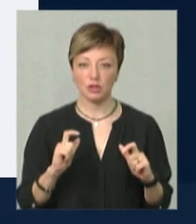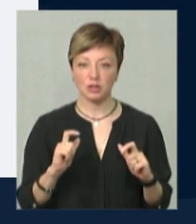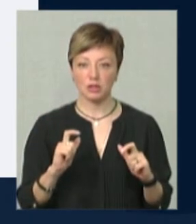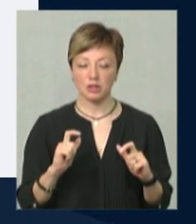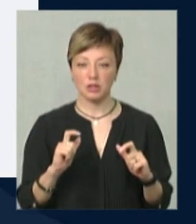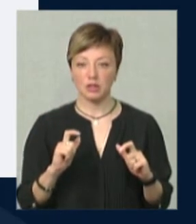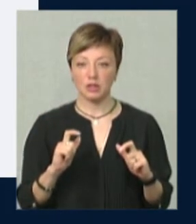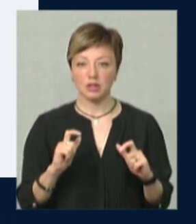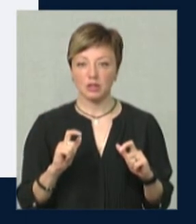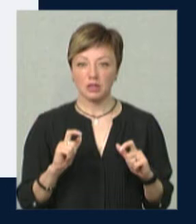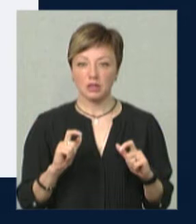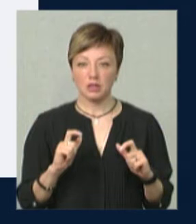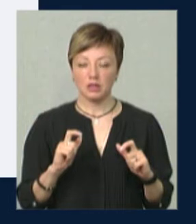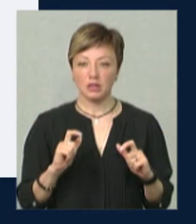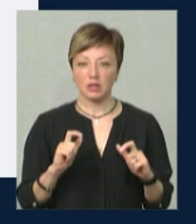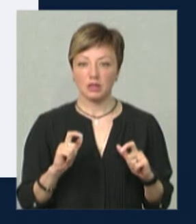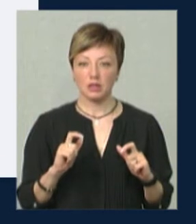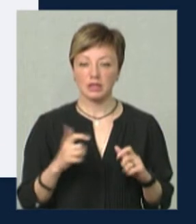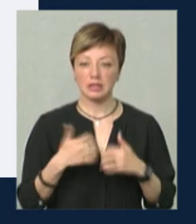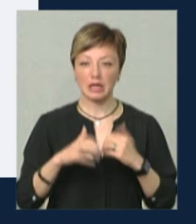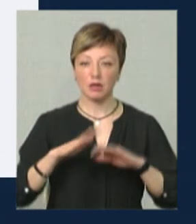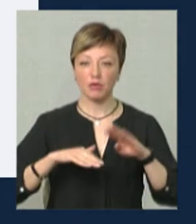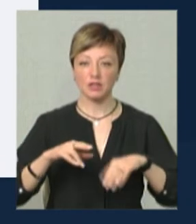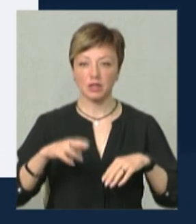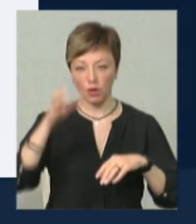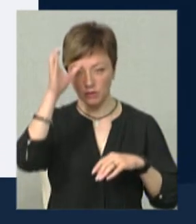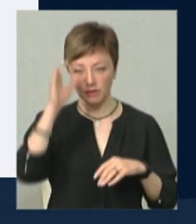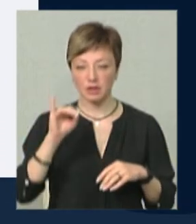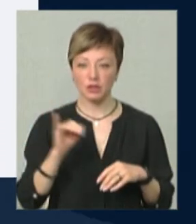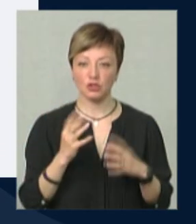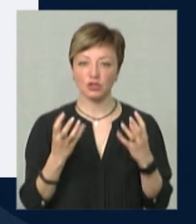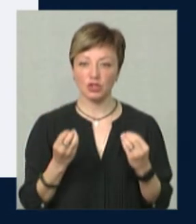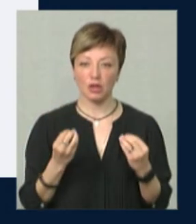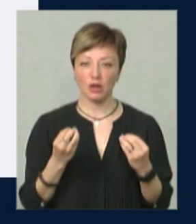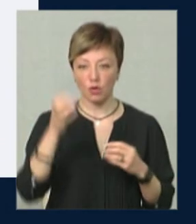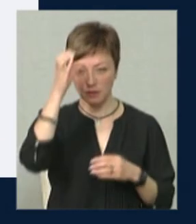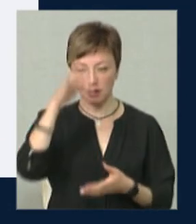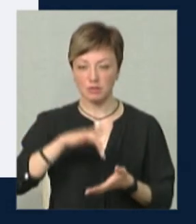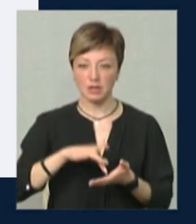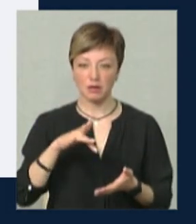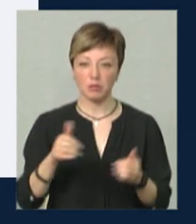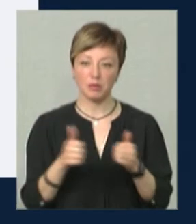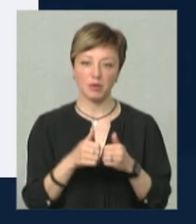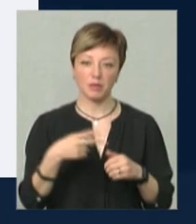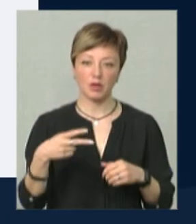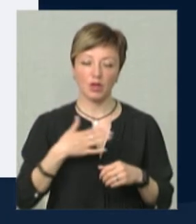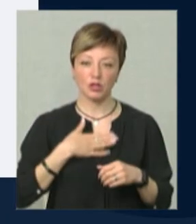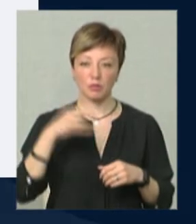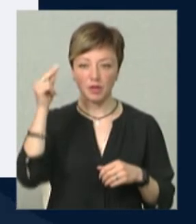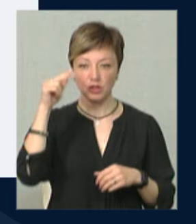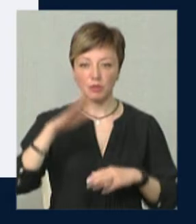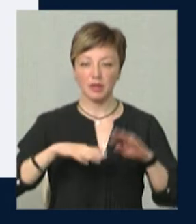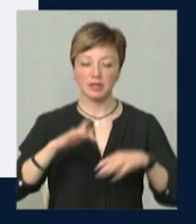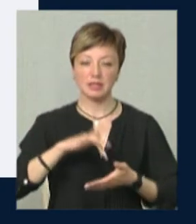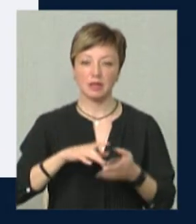Це назва така коледж, але це, по суті, середня професійна освіта. І ще освітнім центром. Це приблизно як наші навчально